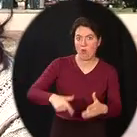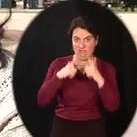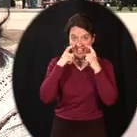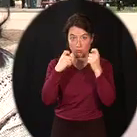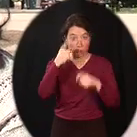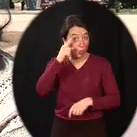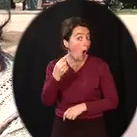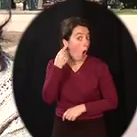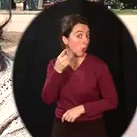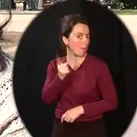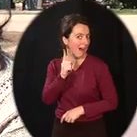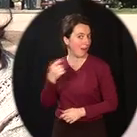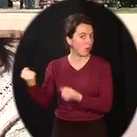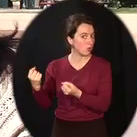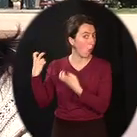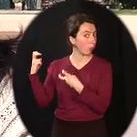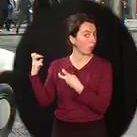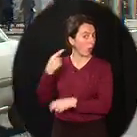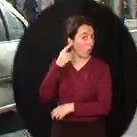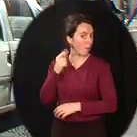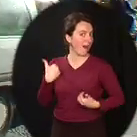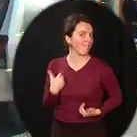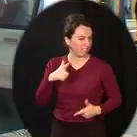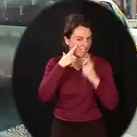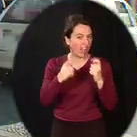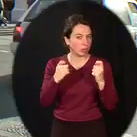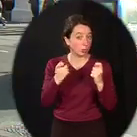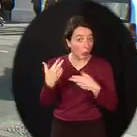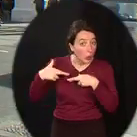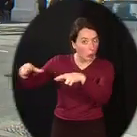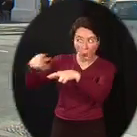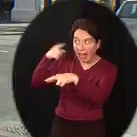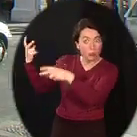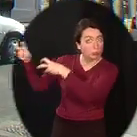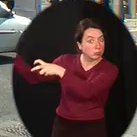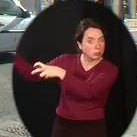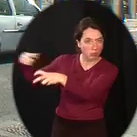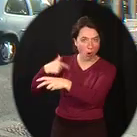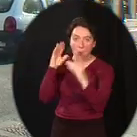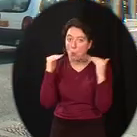véhicules qui s'approchent de moi. Vous voyez cette rue ? Eh bien, moi, je l'aperçois comme ça.